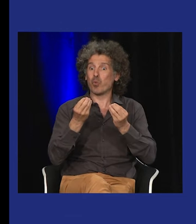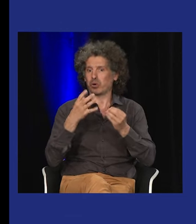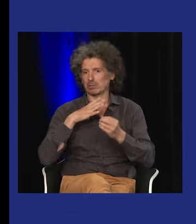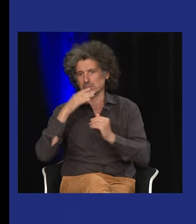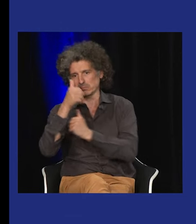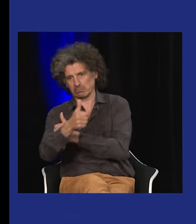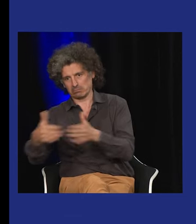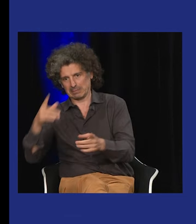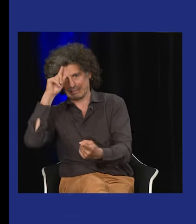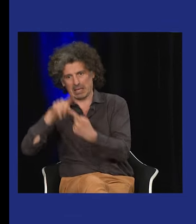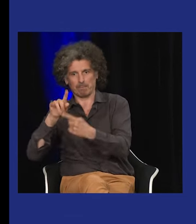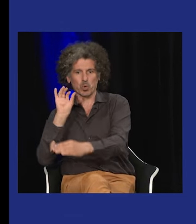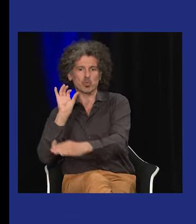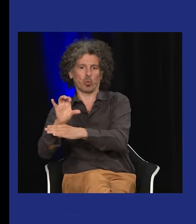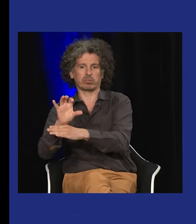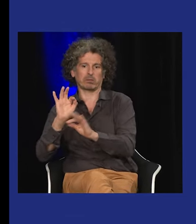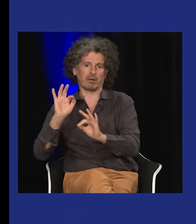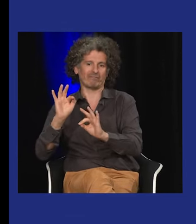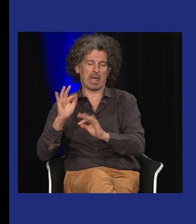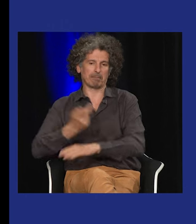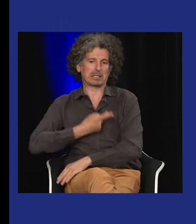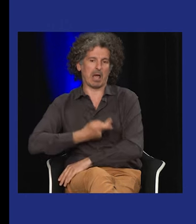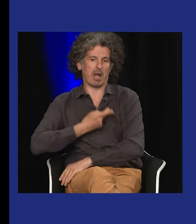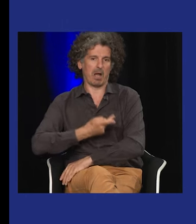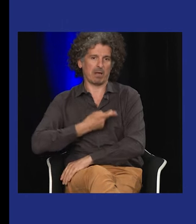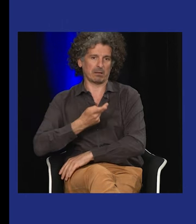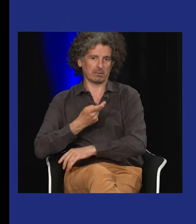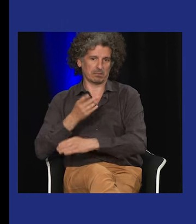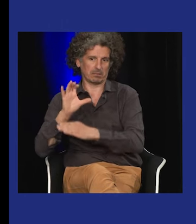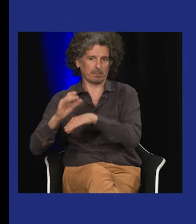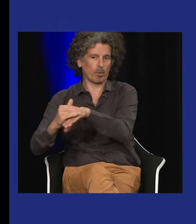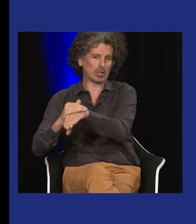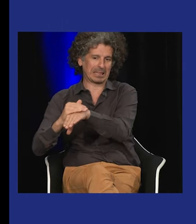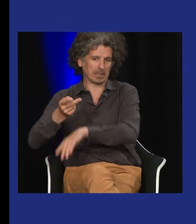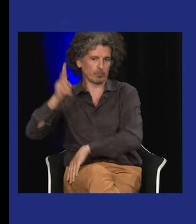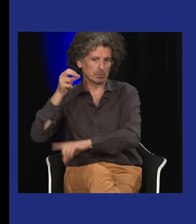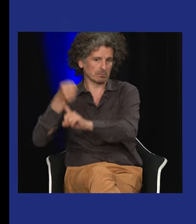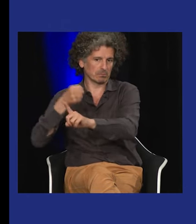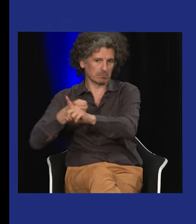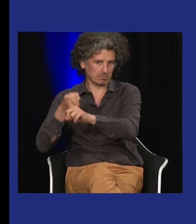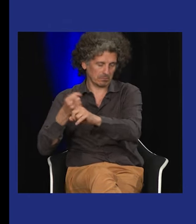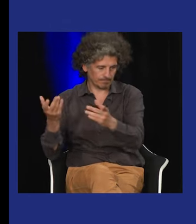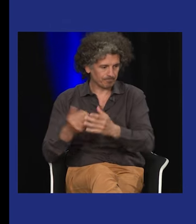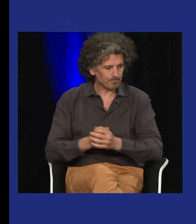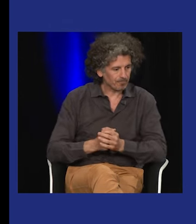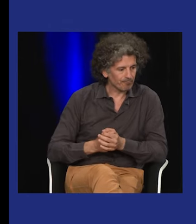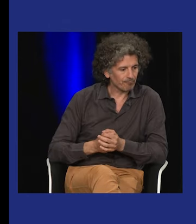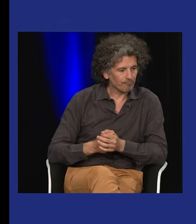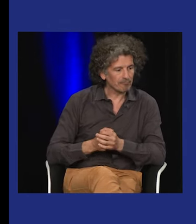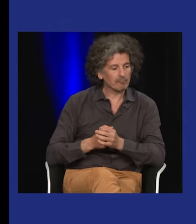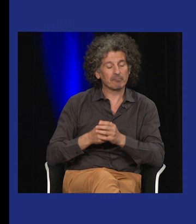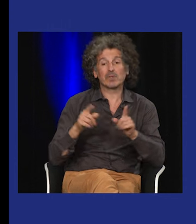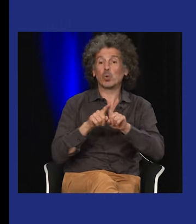ses valeurs, la valeur de la langue des signes, ou alors ce sur quoi on est contre, par exemple, notamment le médical,